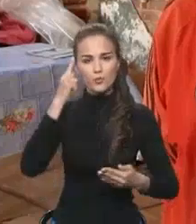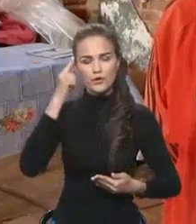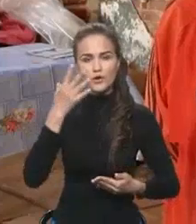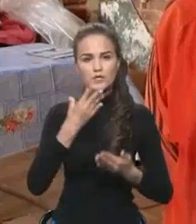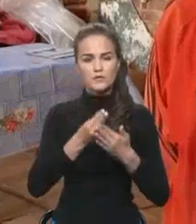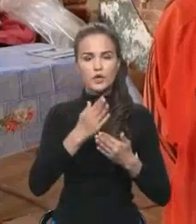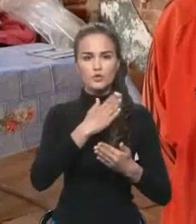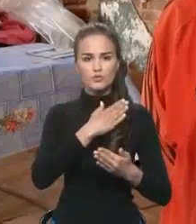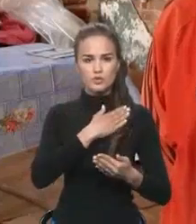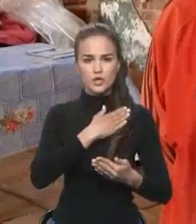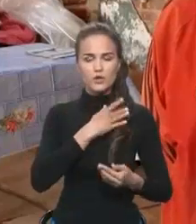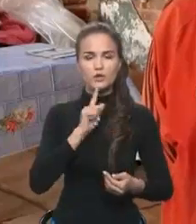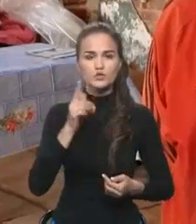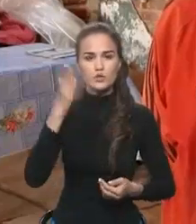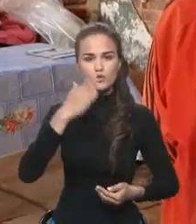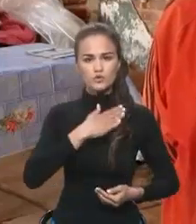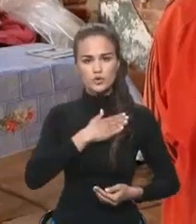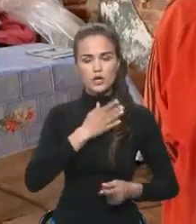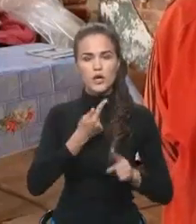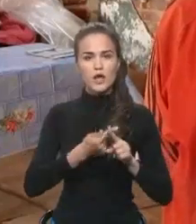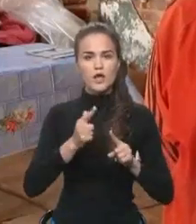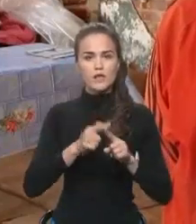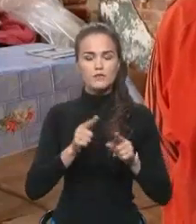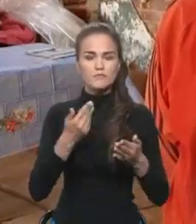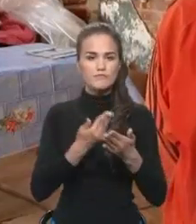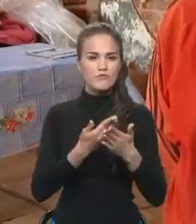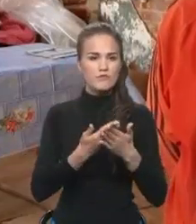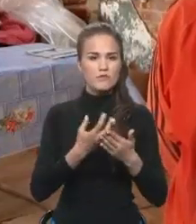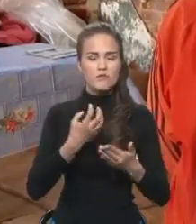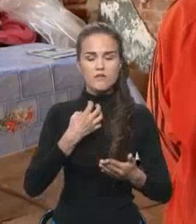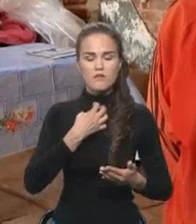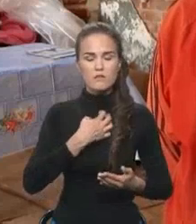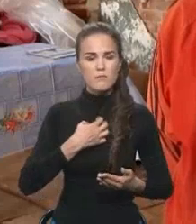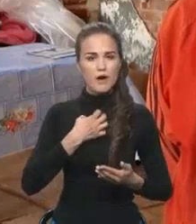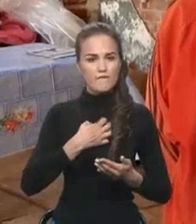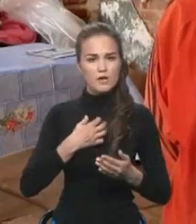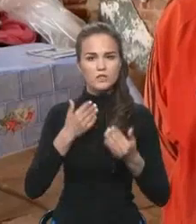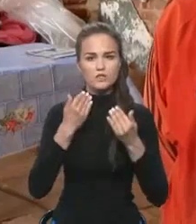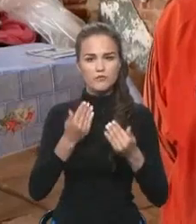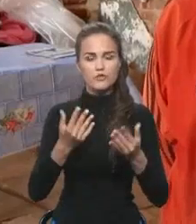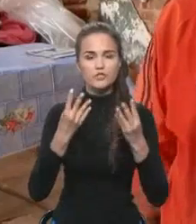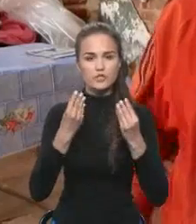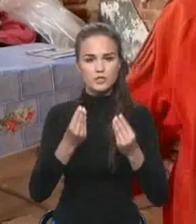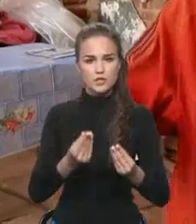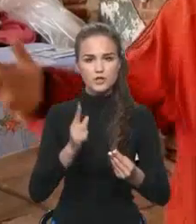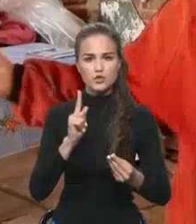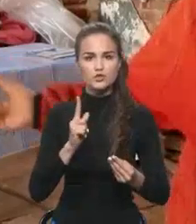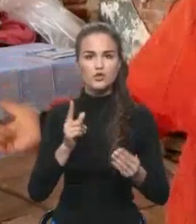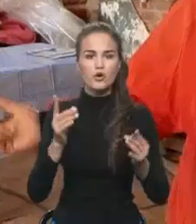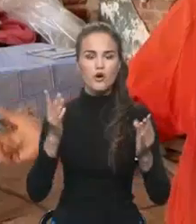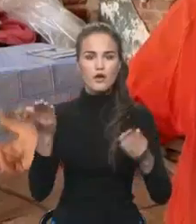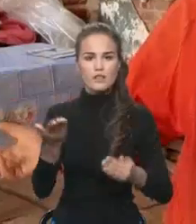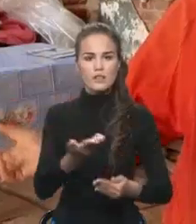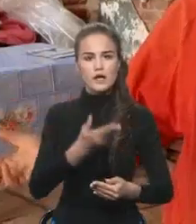своей душе Что душа, это все-таки немаловажно для сегодняшний день Что наша